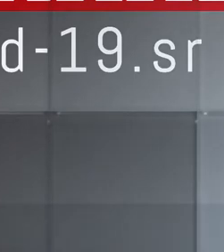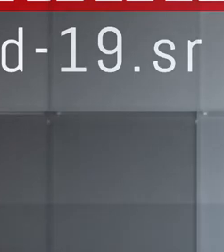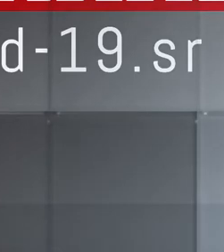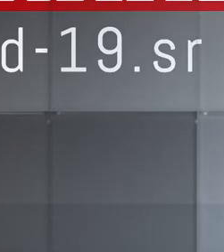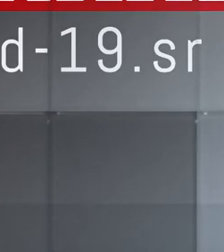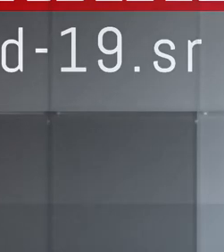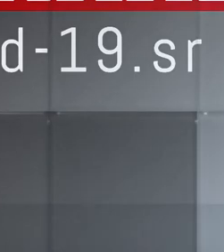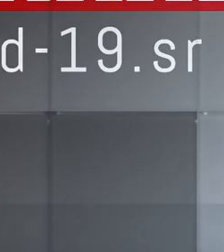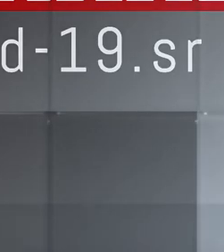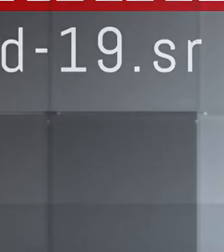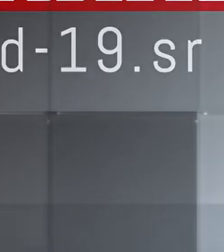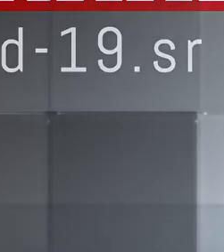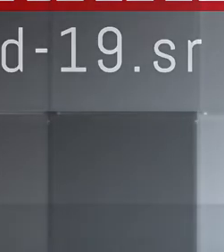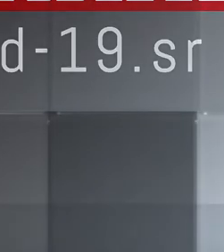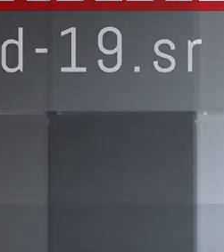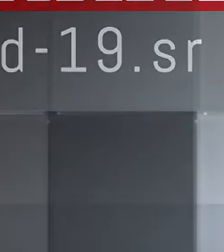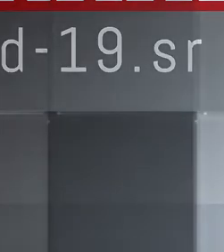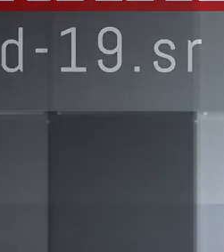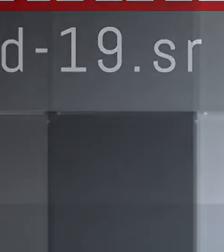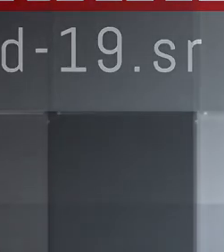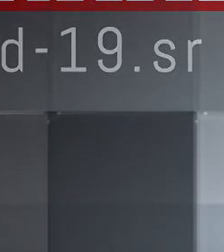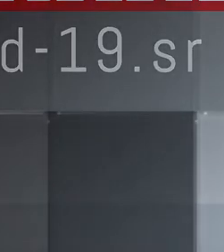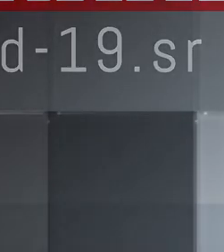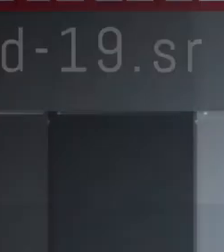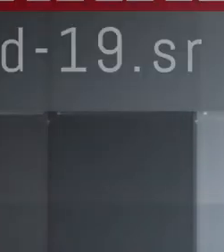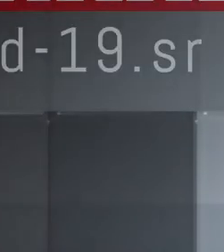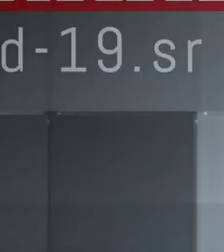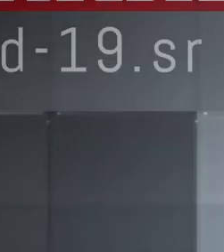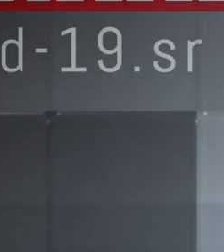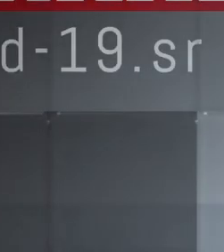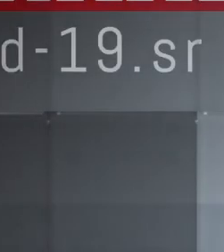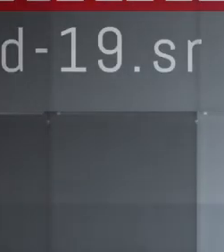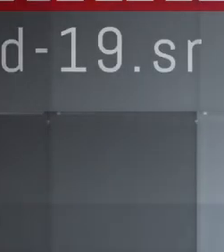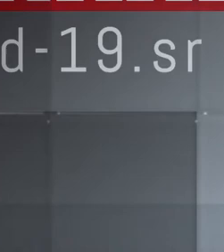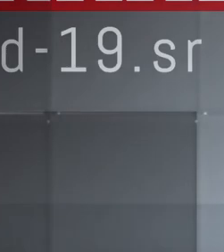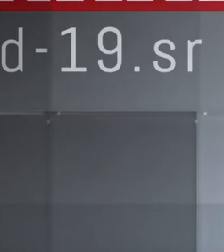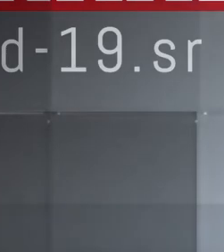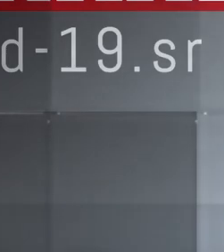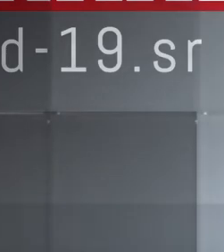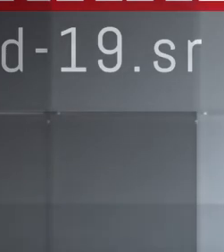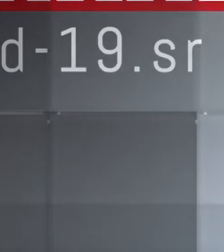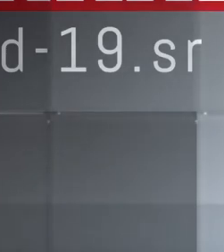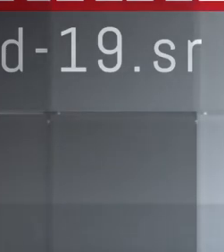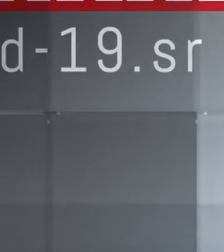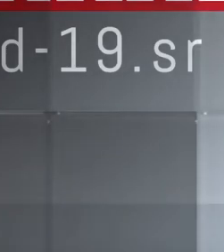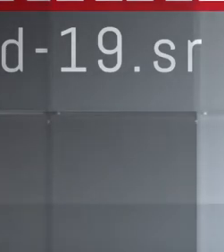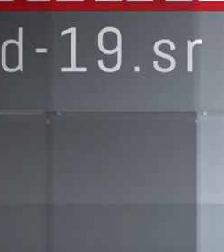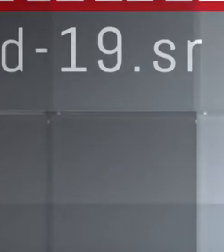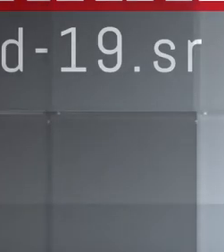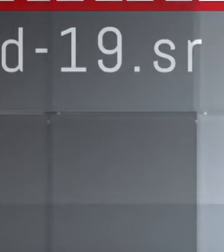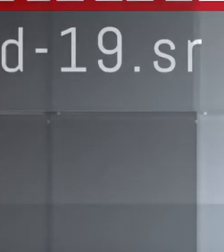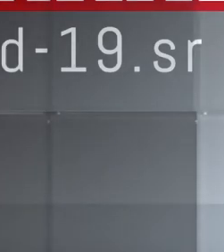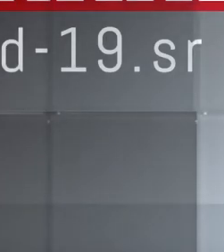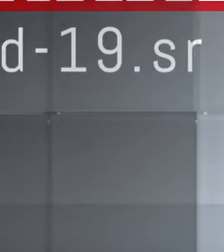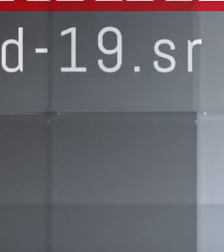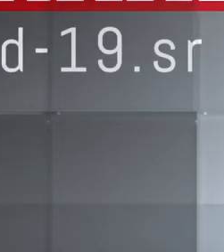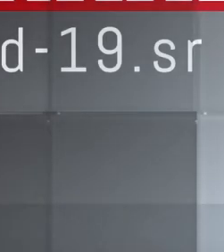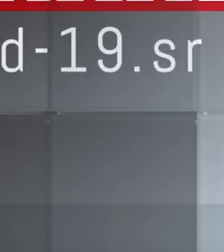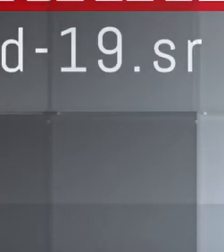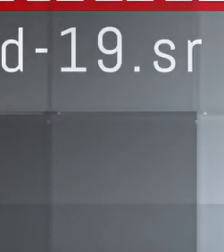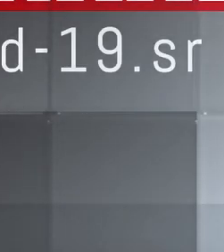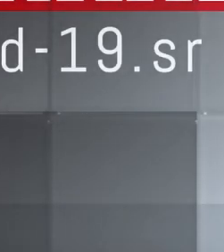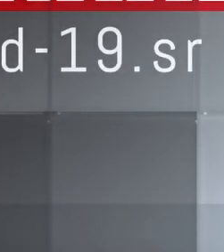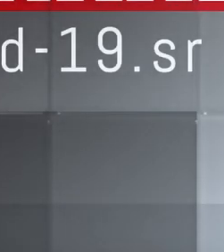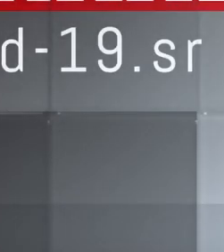COVID-19 statistieken in Suriname. In de samenleving is ongelooflijk gereageerd over de plotseling stijging van